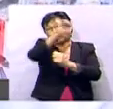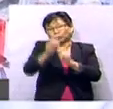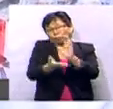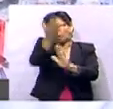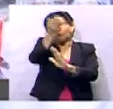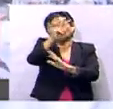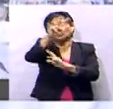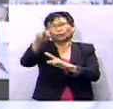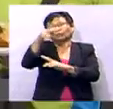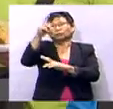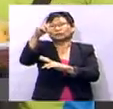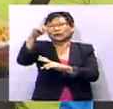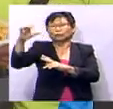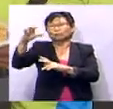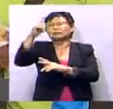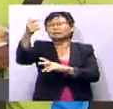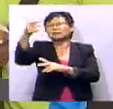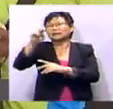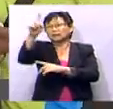2,100 tan sehari. Terima kasih